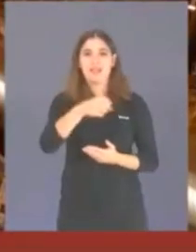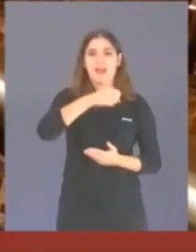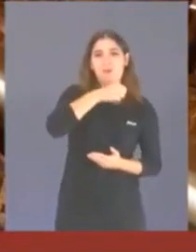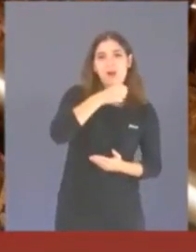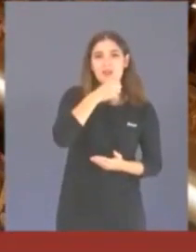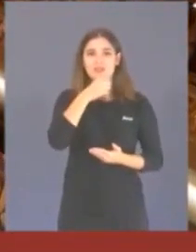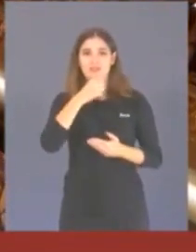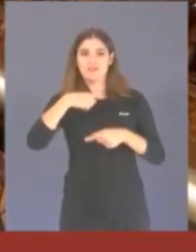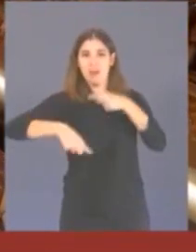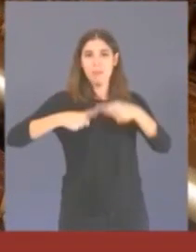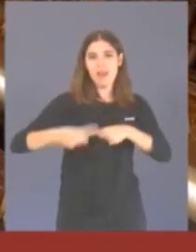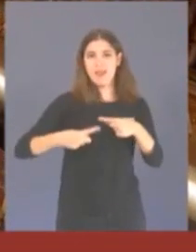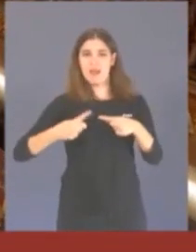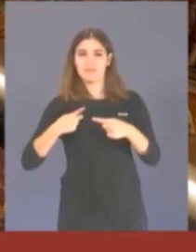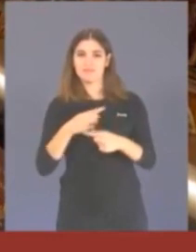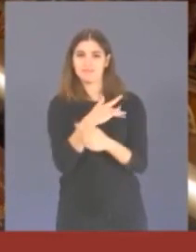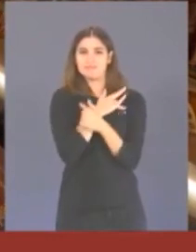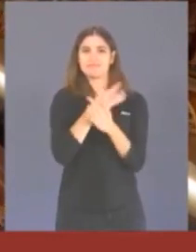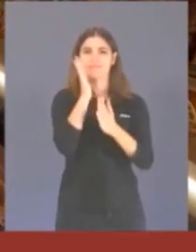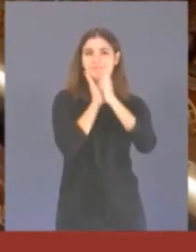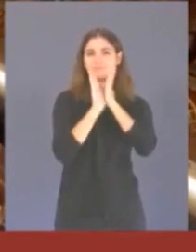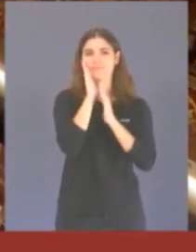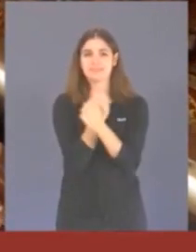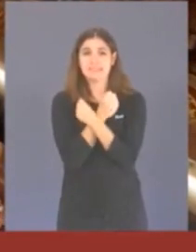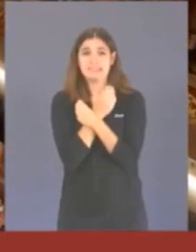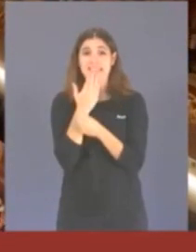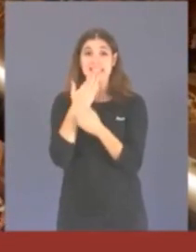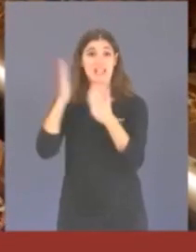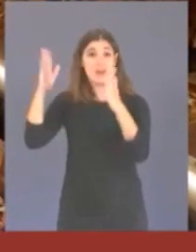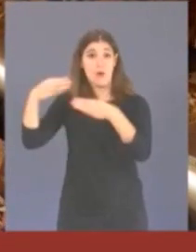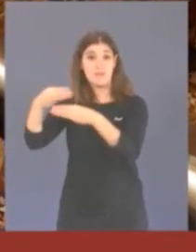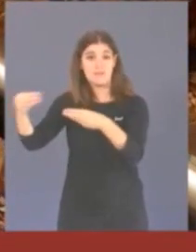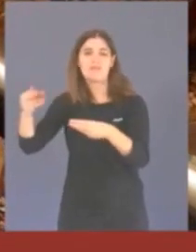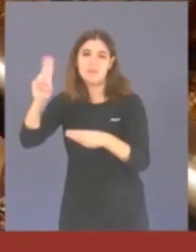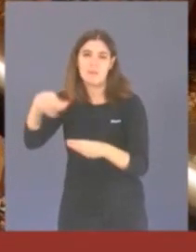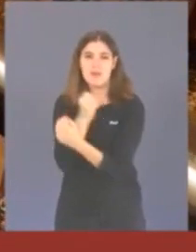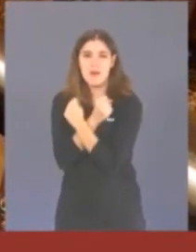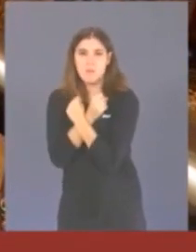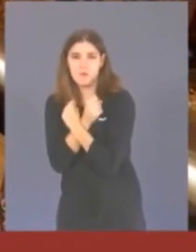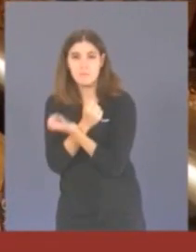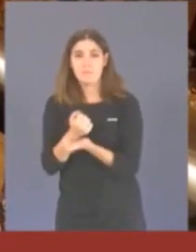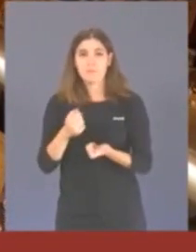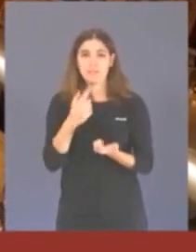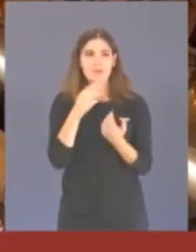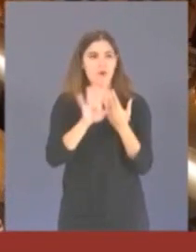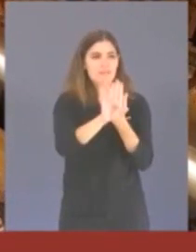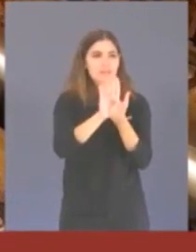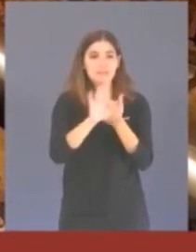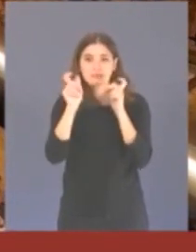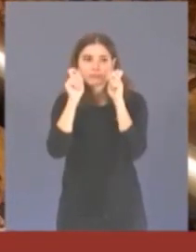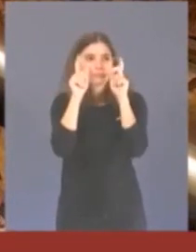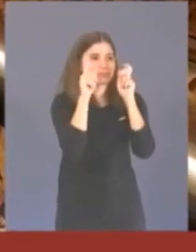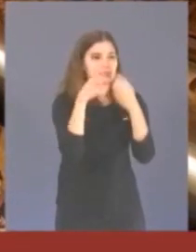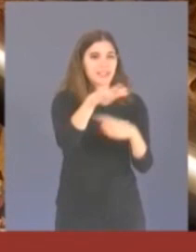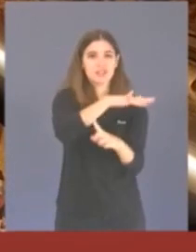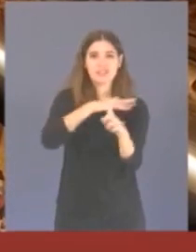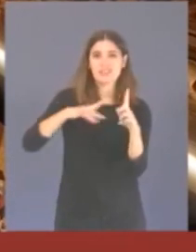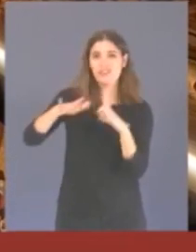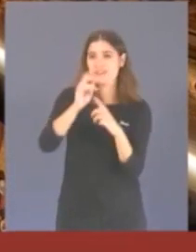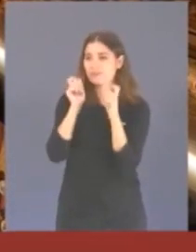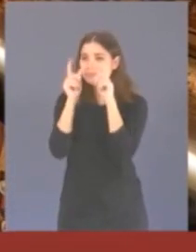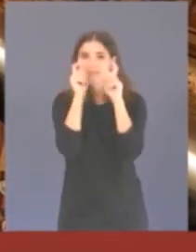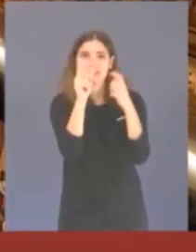els iaios i les iaies. Amor pels que ja no estan. Amor redescobert al veïnat, al nostre entorn,